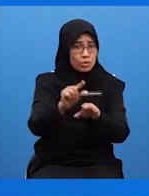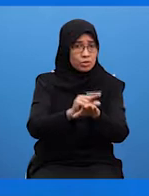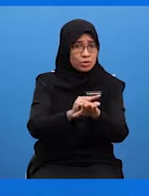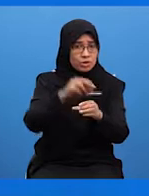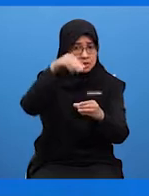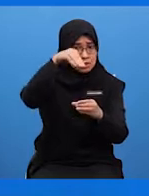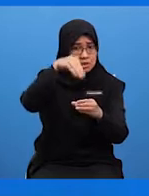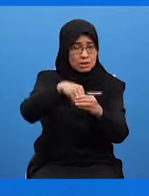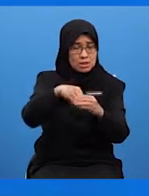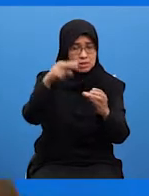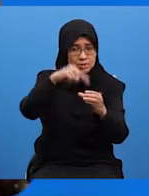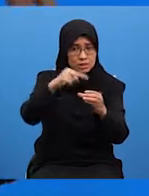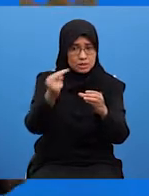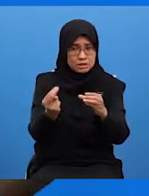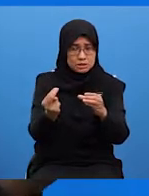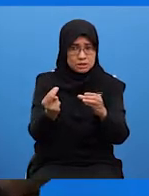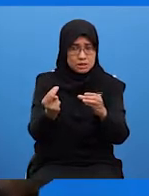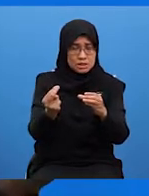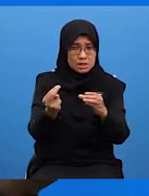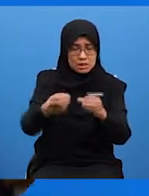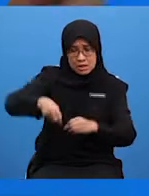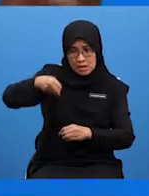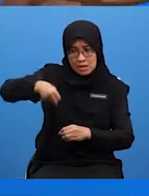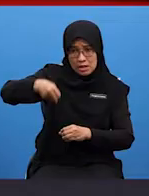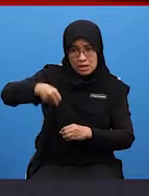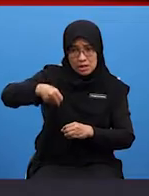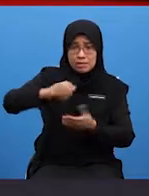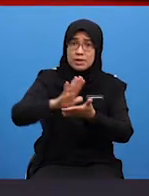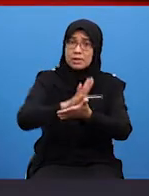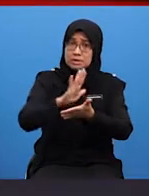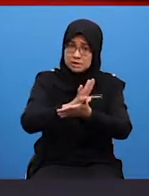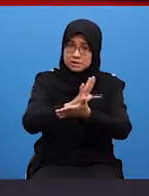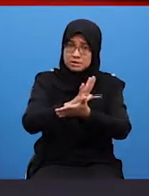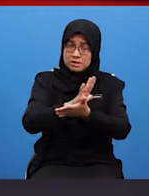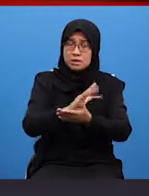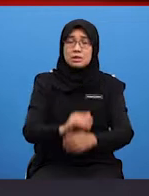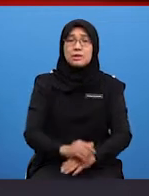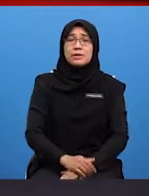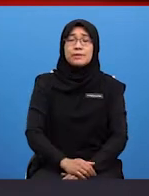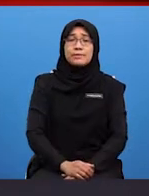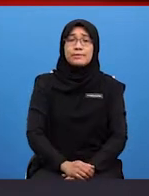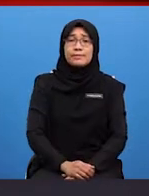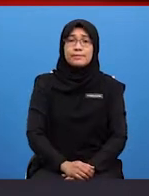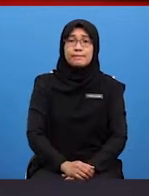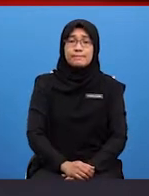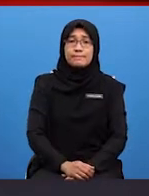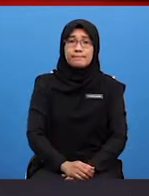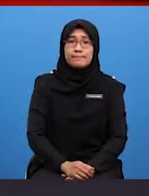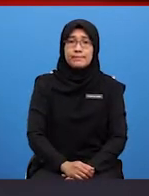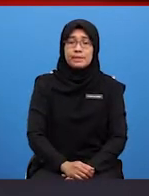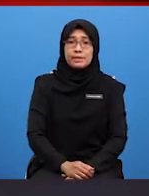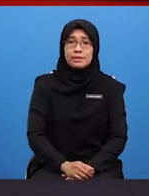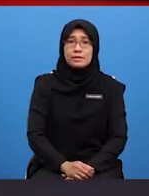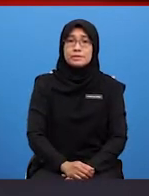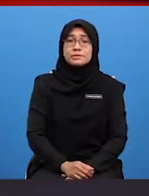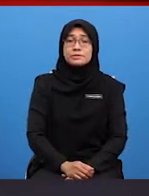penghasilan rekaan beg kertas dan poster ini Cikgu Don Betul tak? Ya memang tepat sekali Cikgu Arief semakin mahir Maknanya ambil kertas